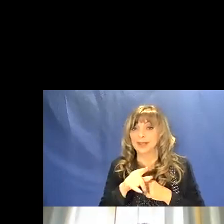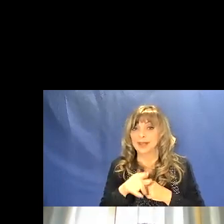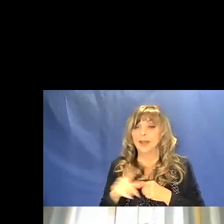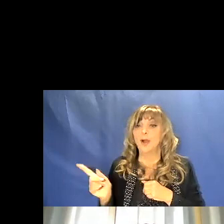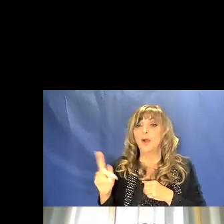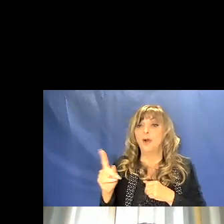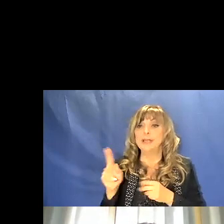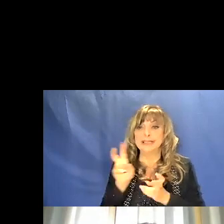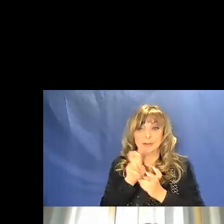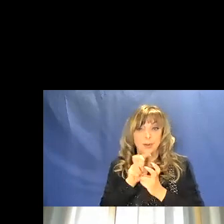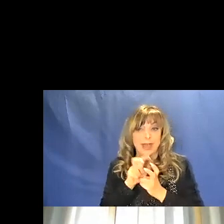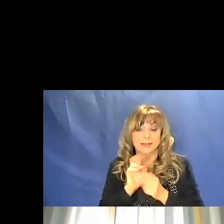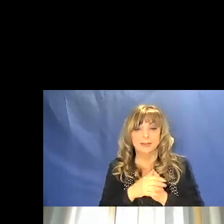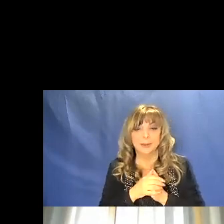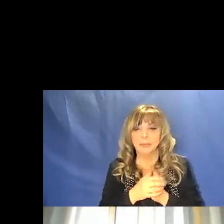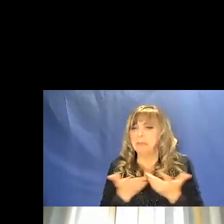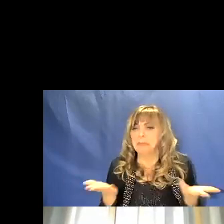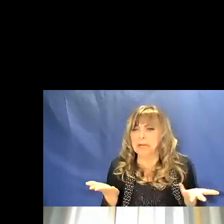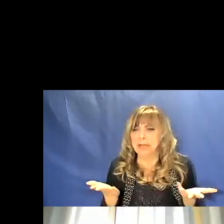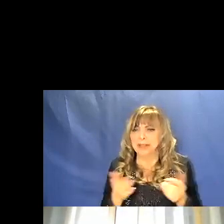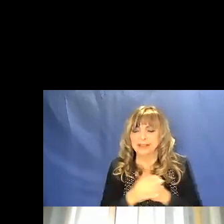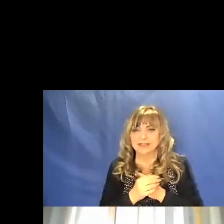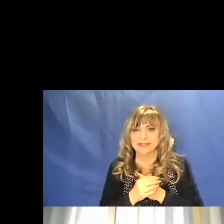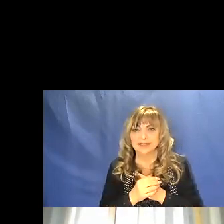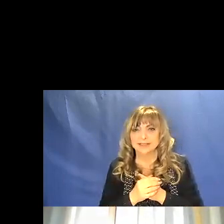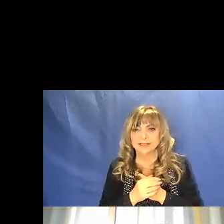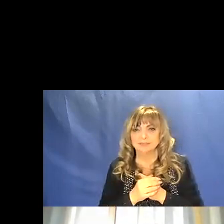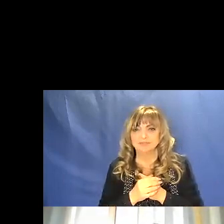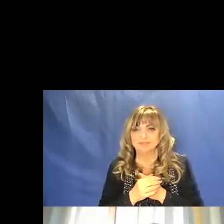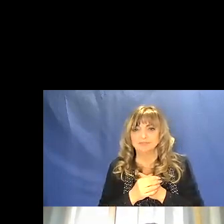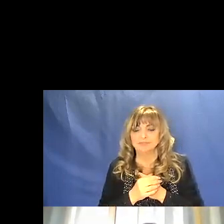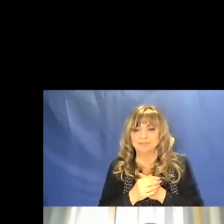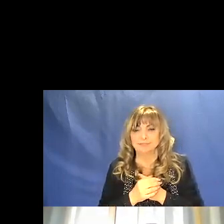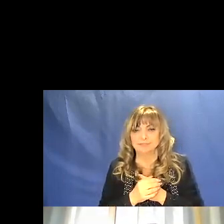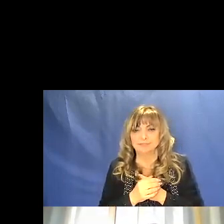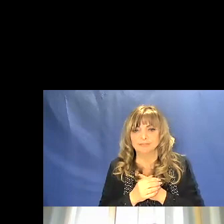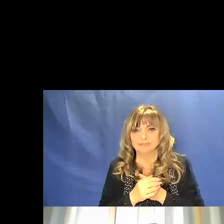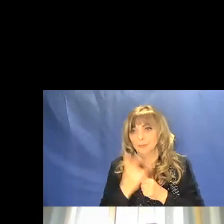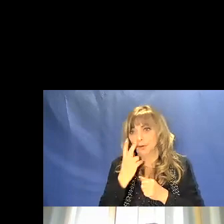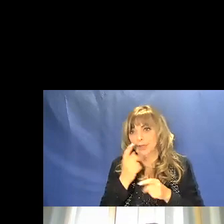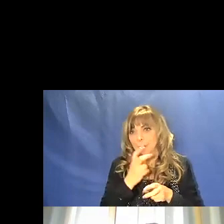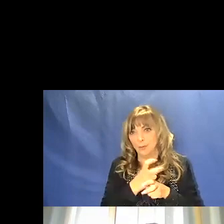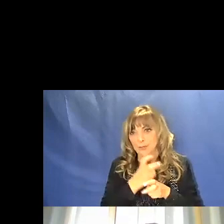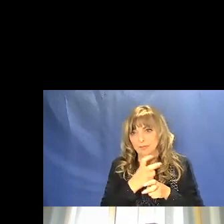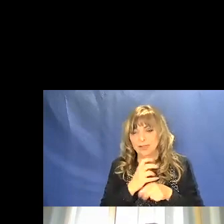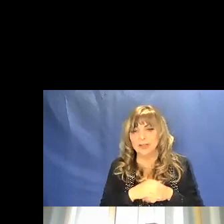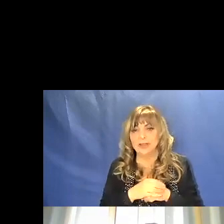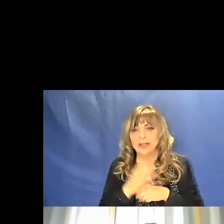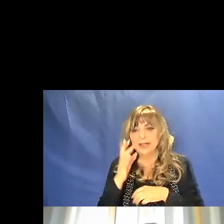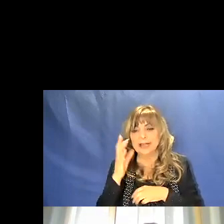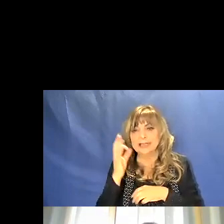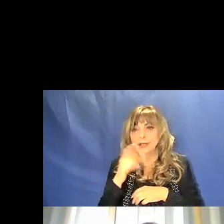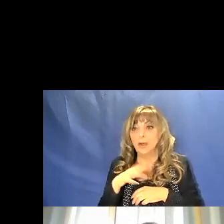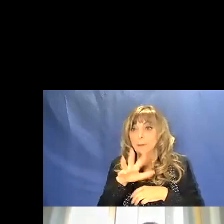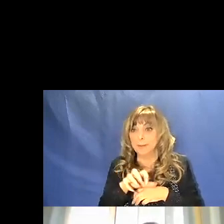scoiattolo perché le code di scoiattolo noi troviamo solo gli ossicini ma se noi prendiamo